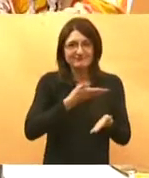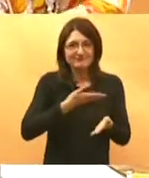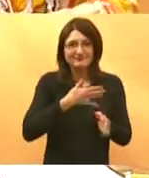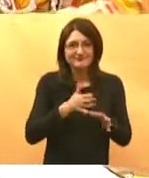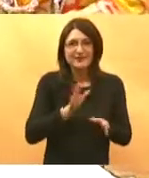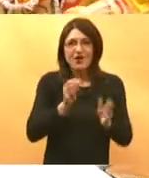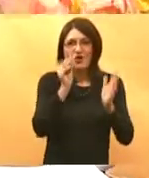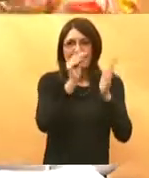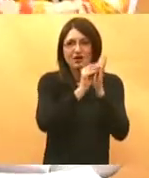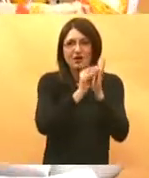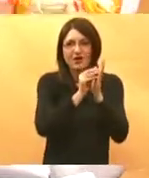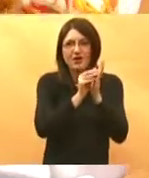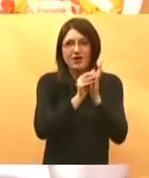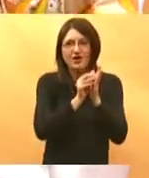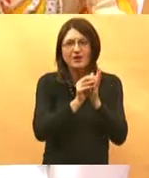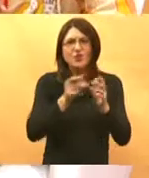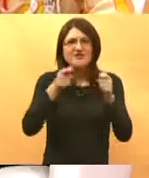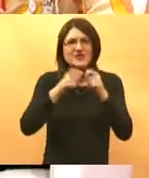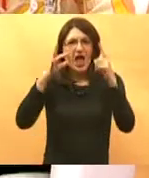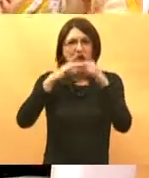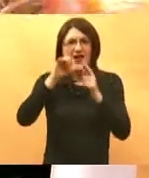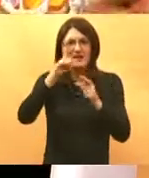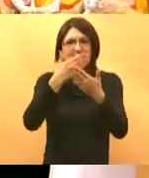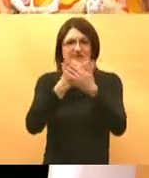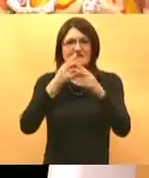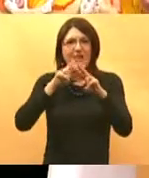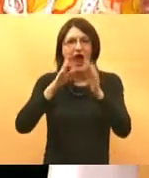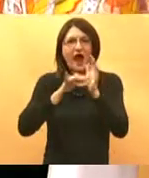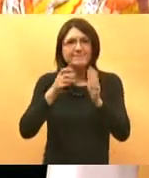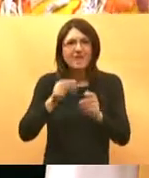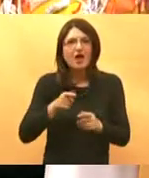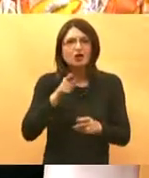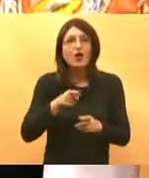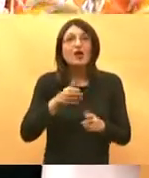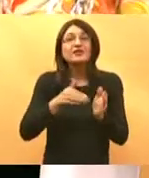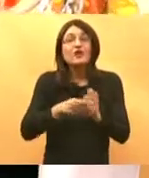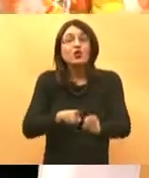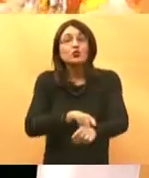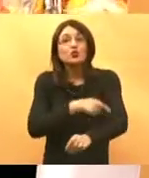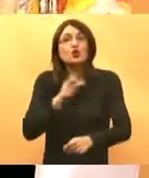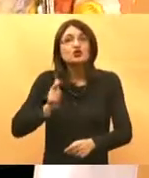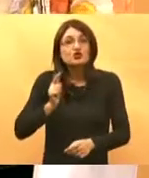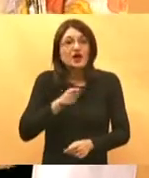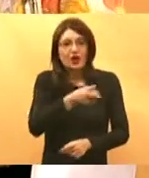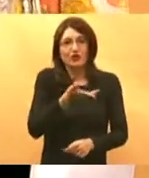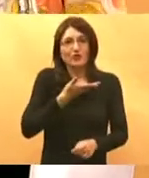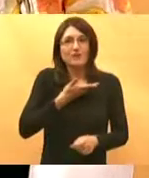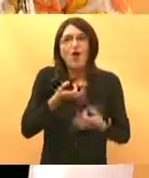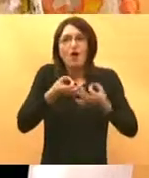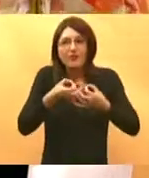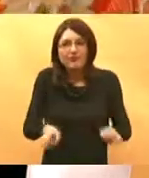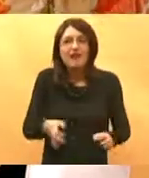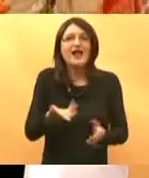ljek za Halsheimer na HZZO zar mi sve toliko dugo trebamo čekati da se nešto odobri da